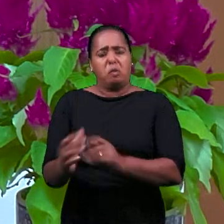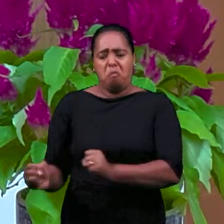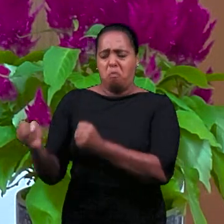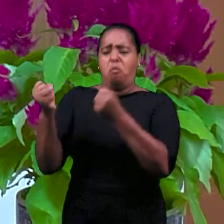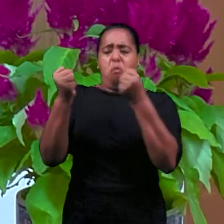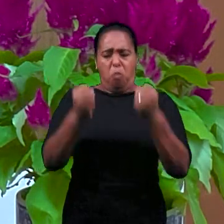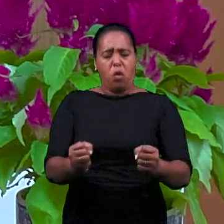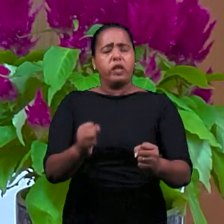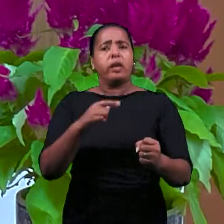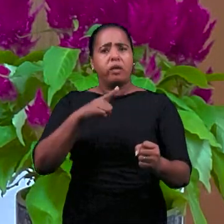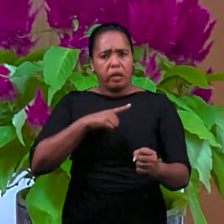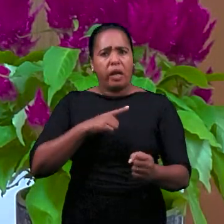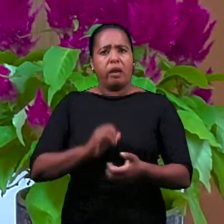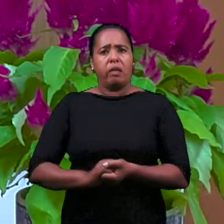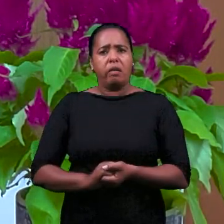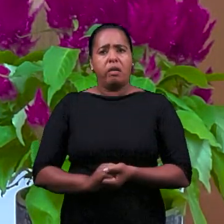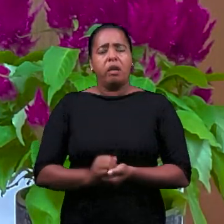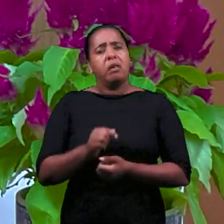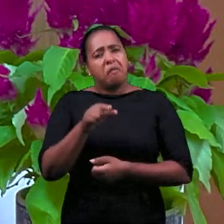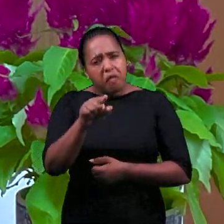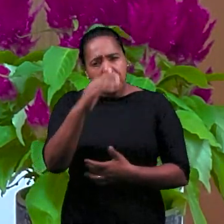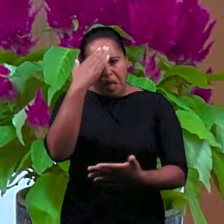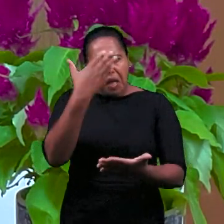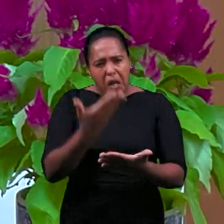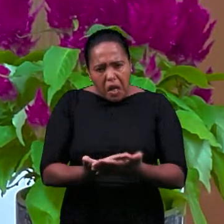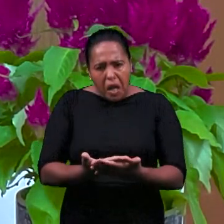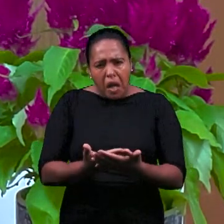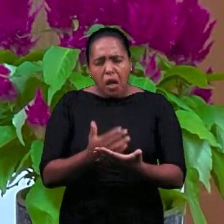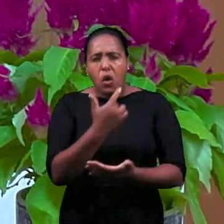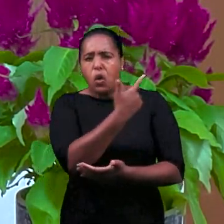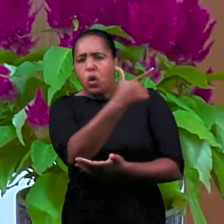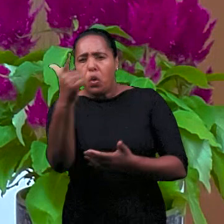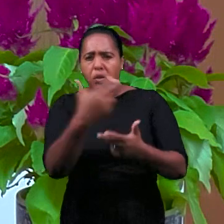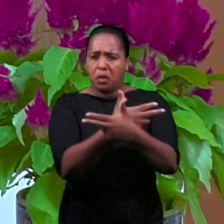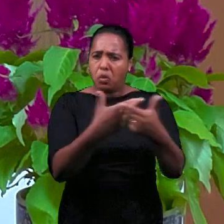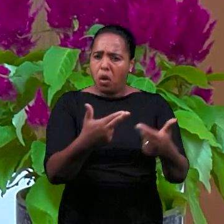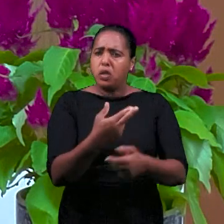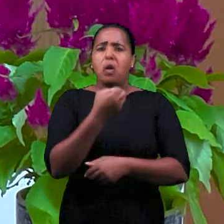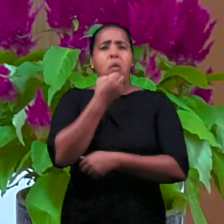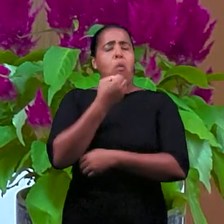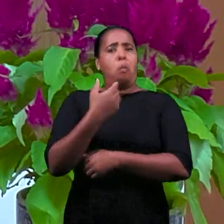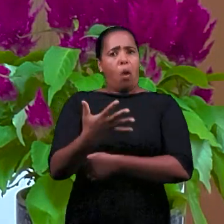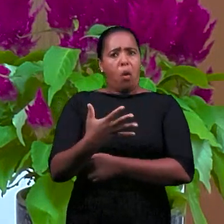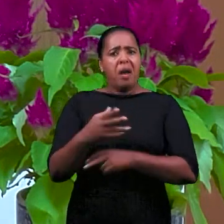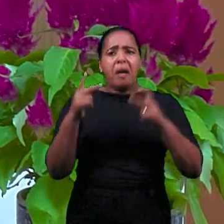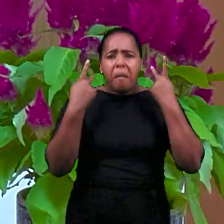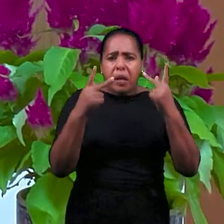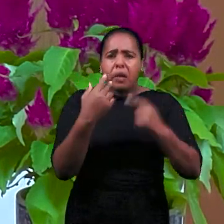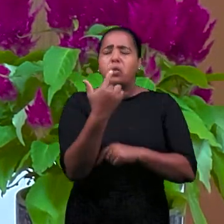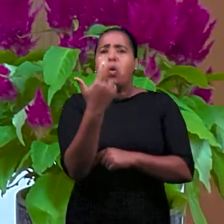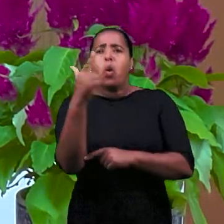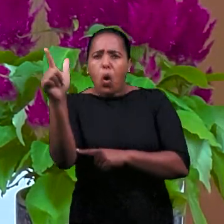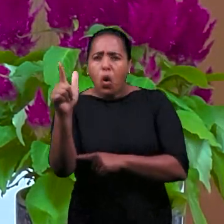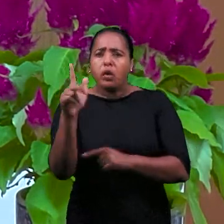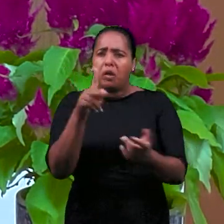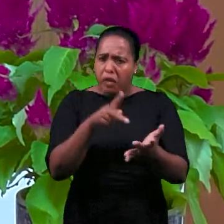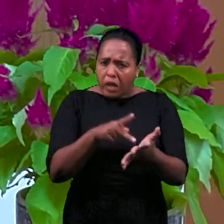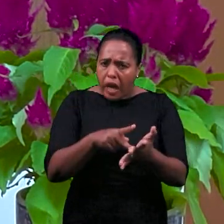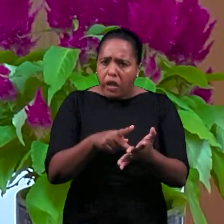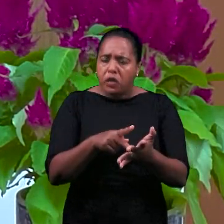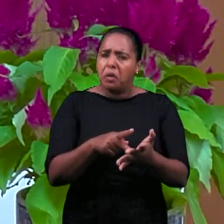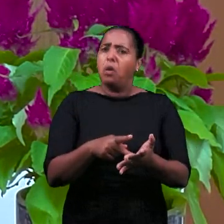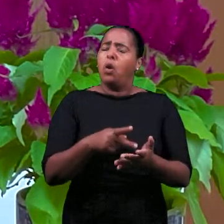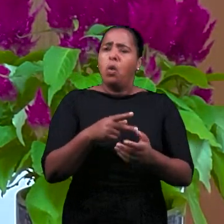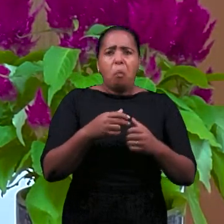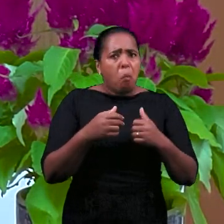силу. Мы верим в другие вещи, это хорошо. У тебя другая истина, это хорошо, ты можешь